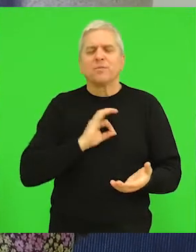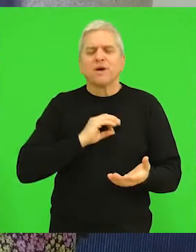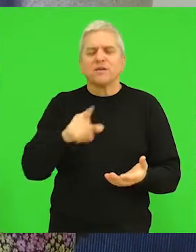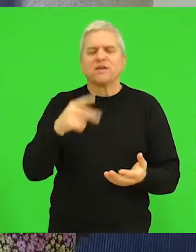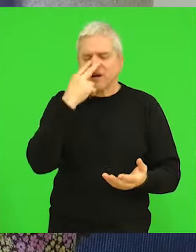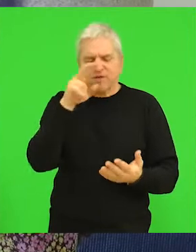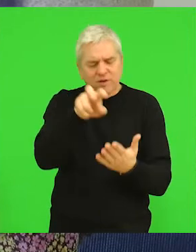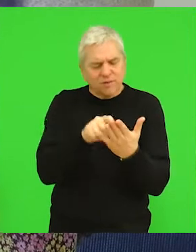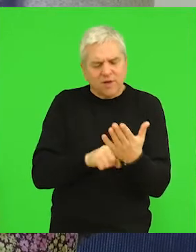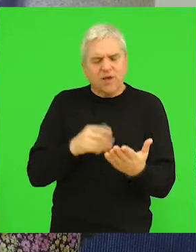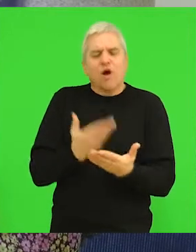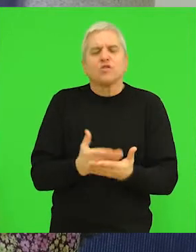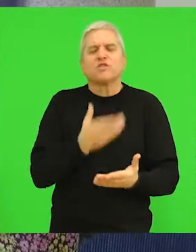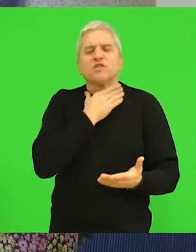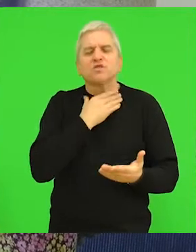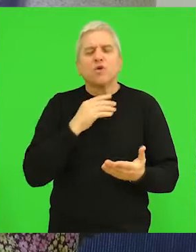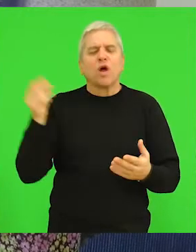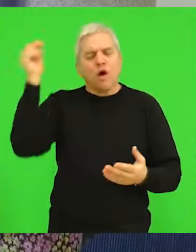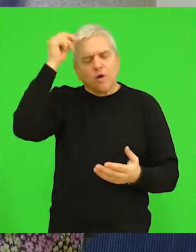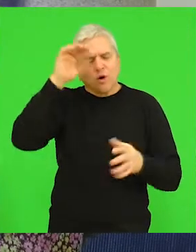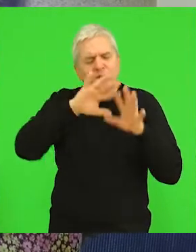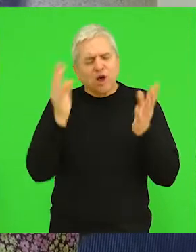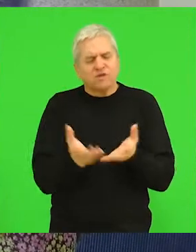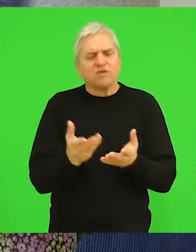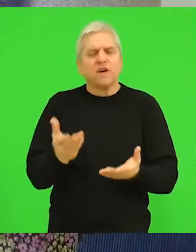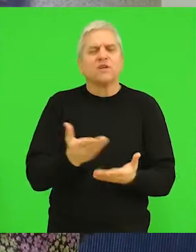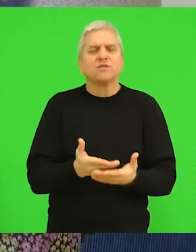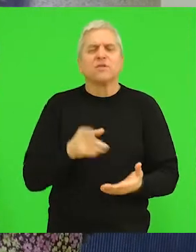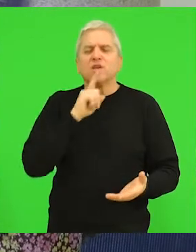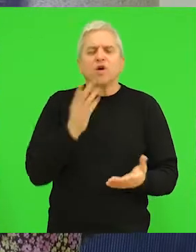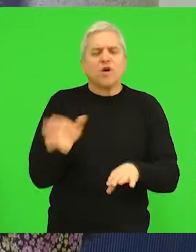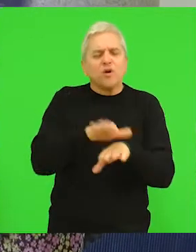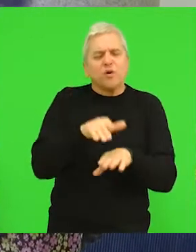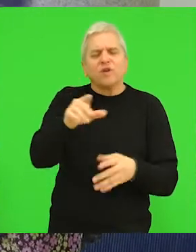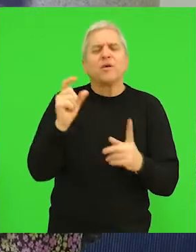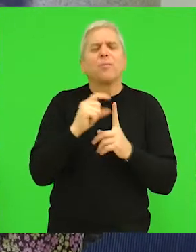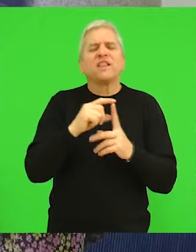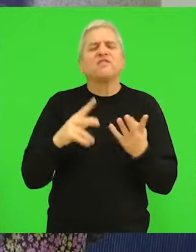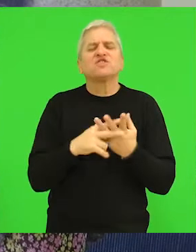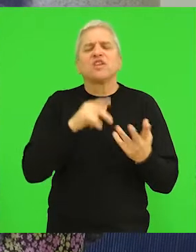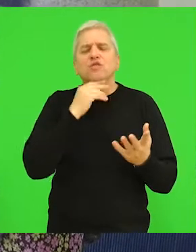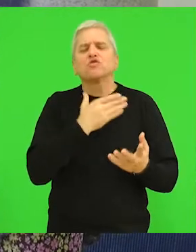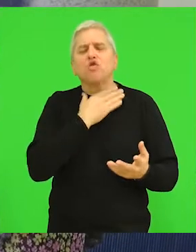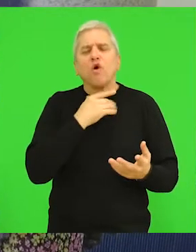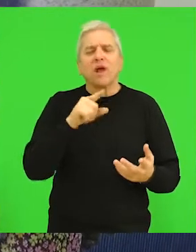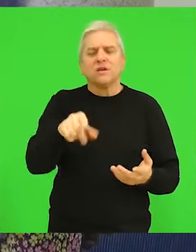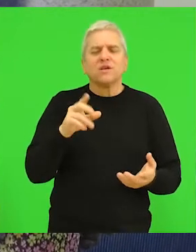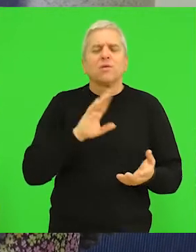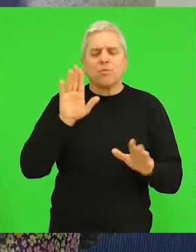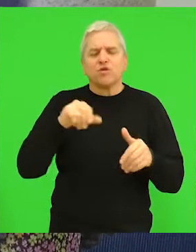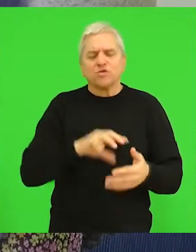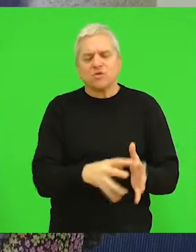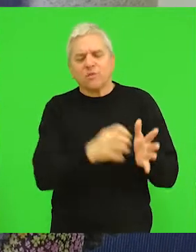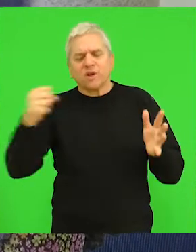Beče, posmatramo samo osnovne škole i opšte obrazovanje, to je onaj deo što pokriva Petef i Šandor škola. Postoji mogućnost